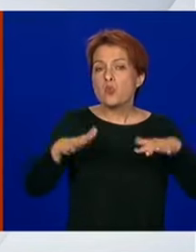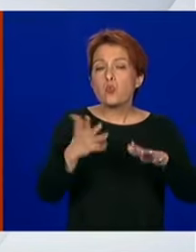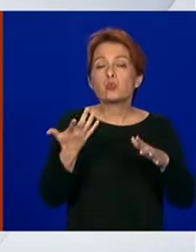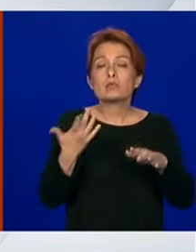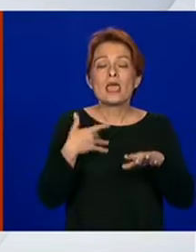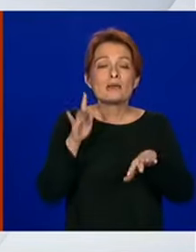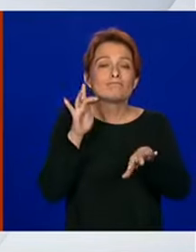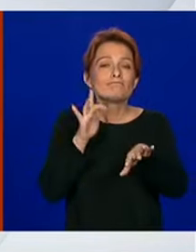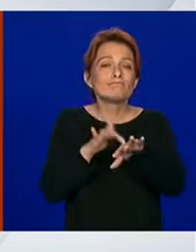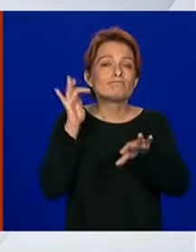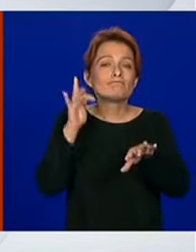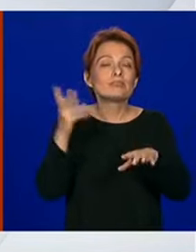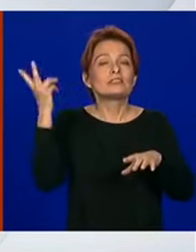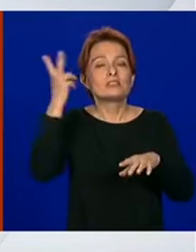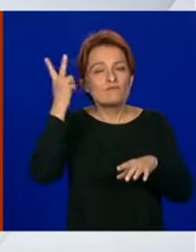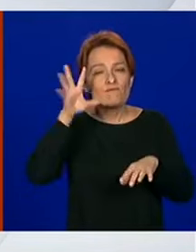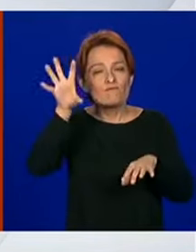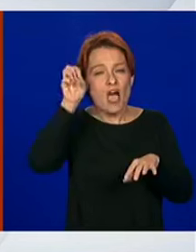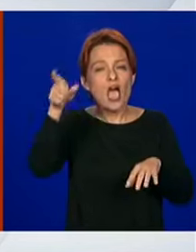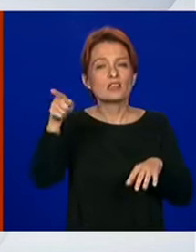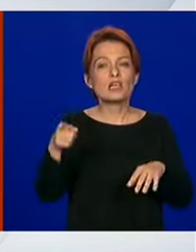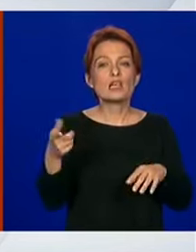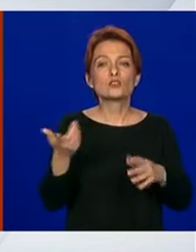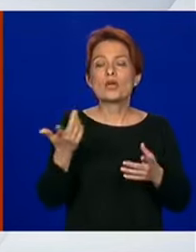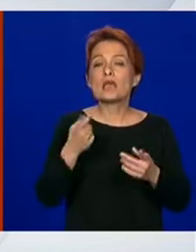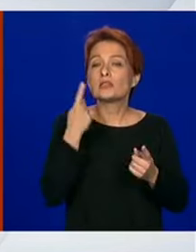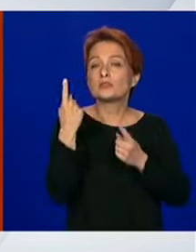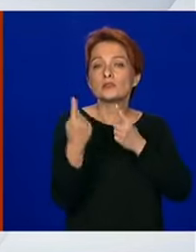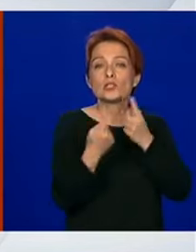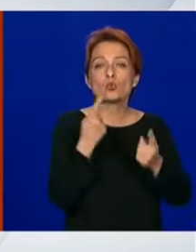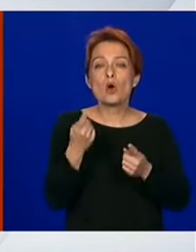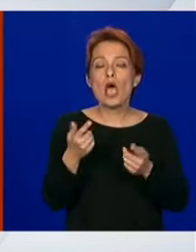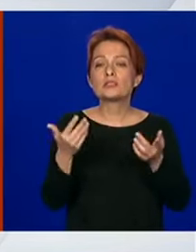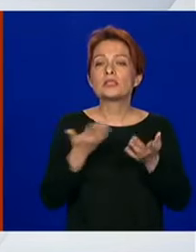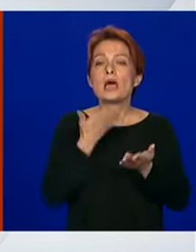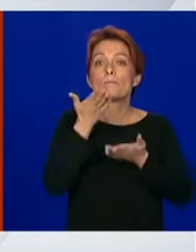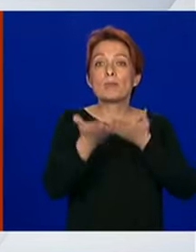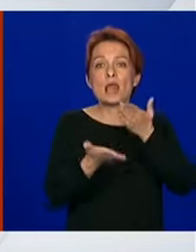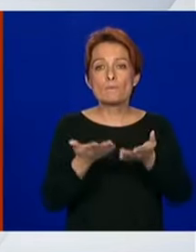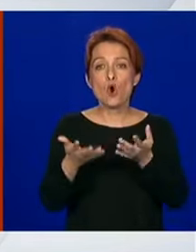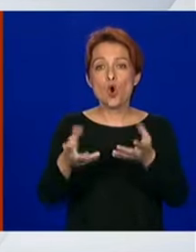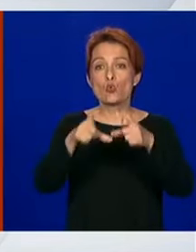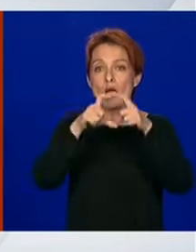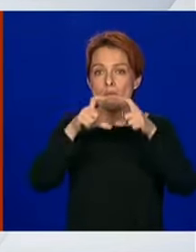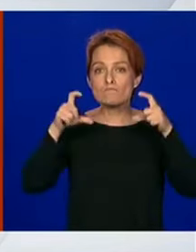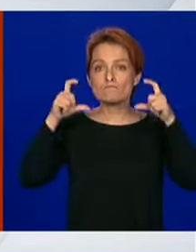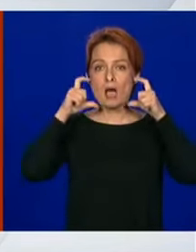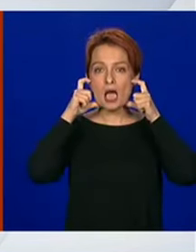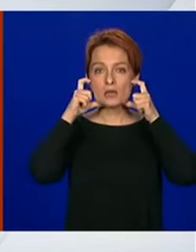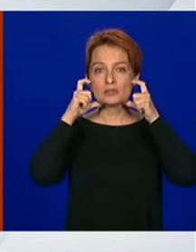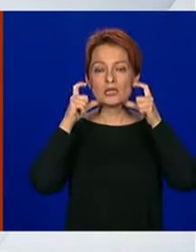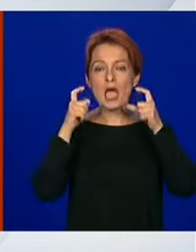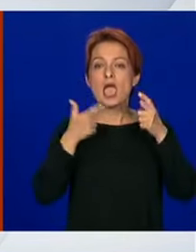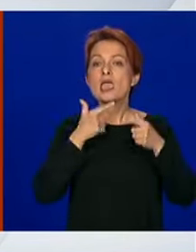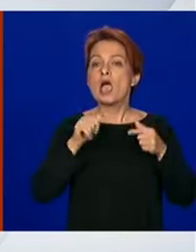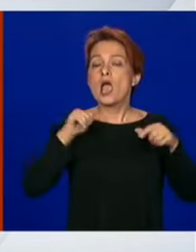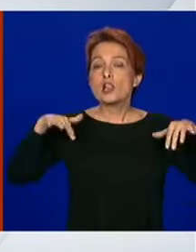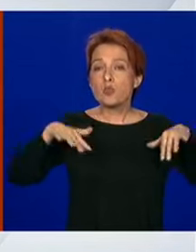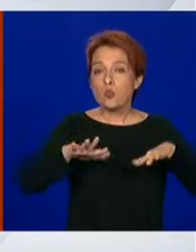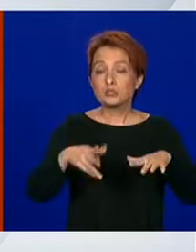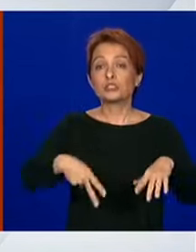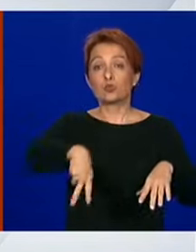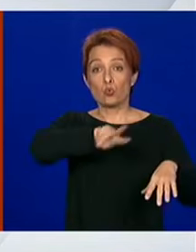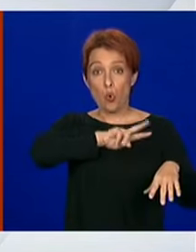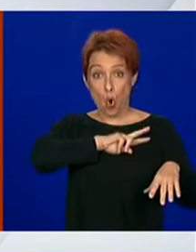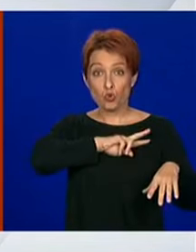to koje su to situacije kad se preporuča nositi masku i građani su preuzeli tu odgovornost na